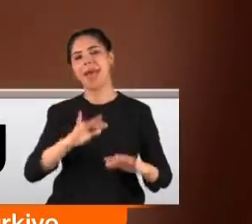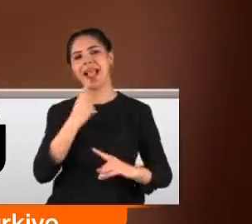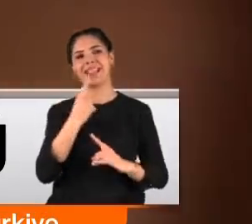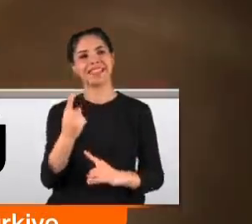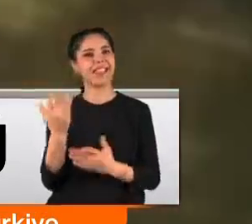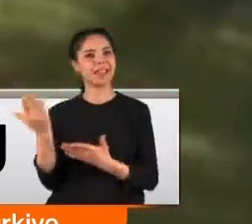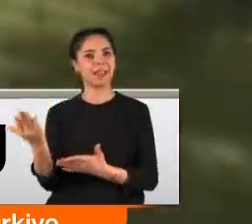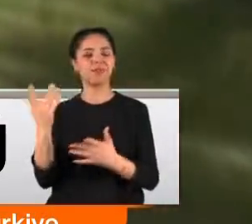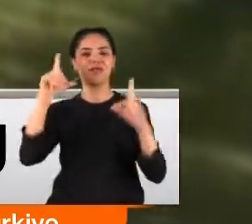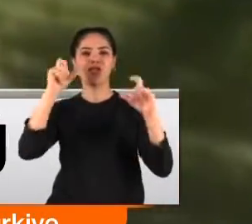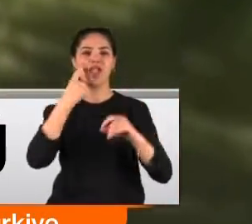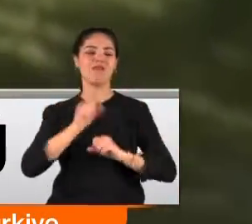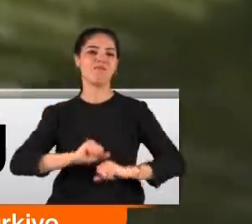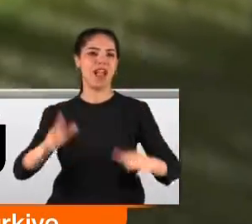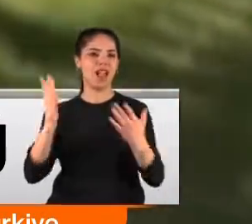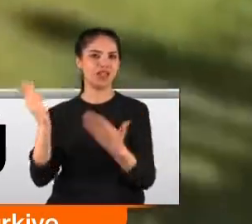duyurmuştu.